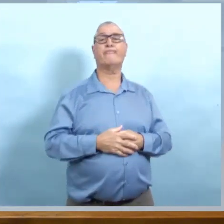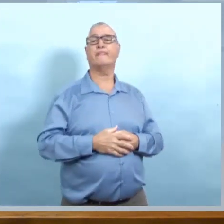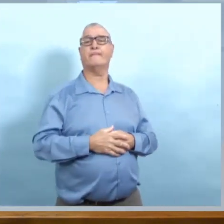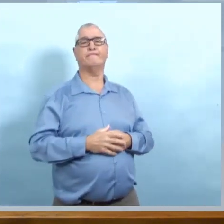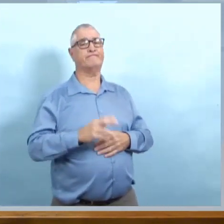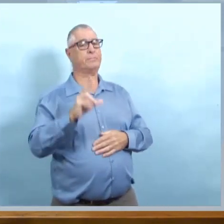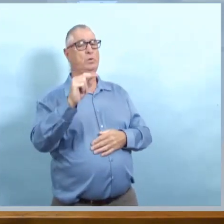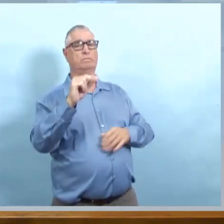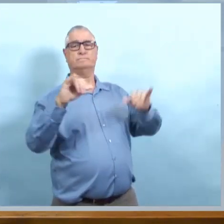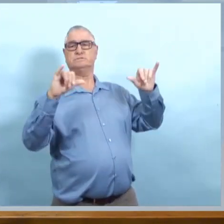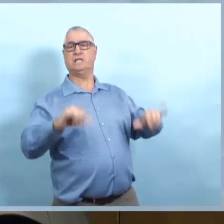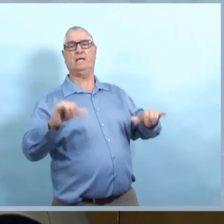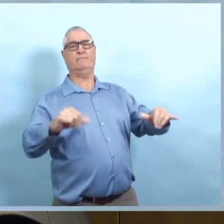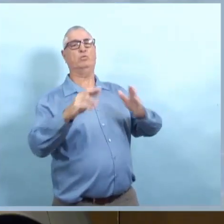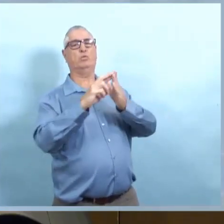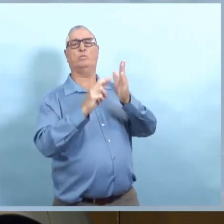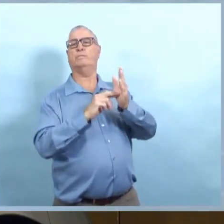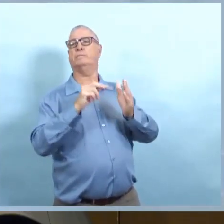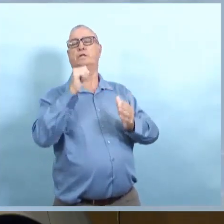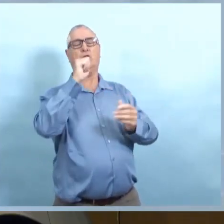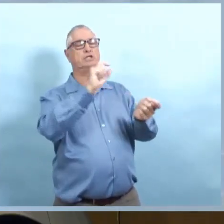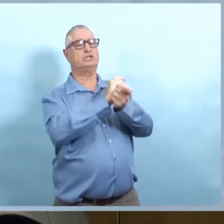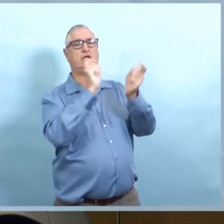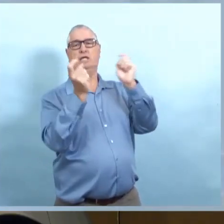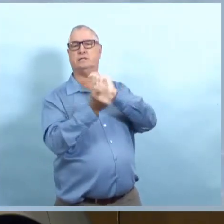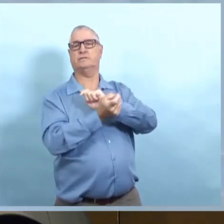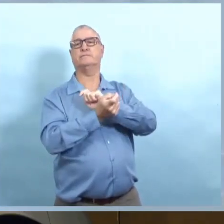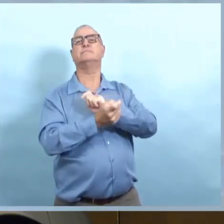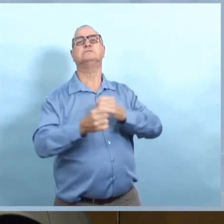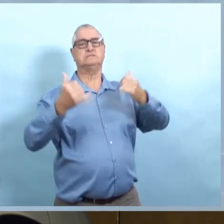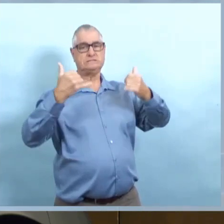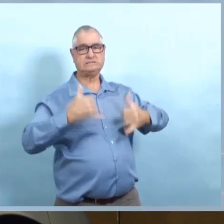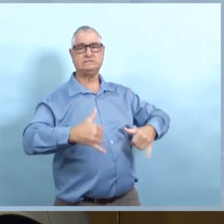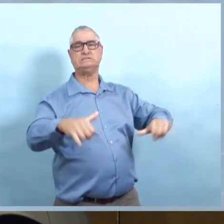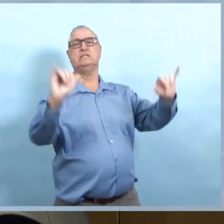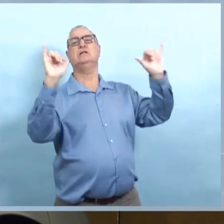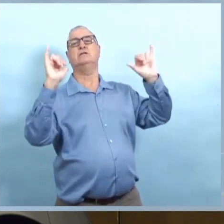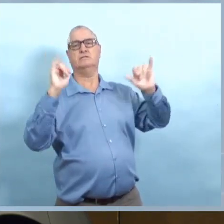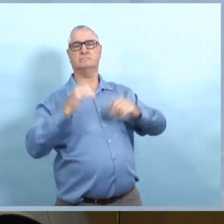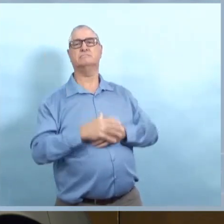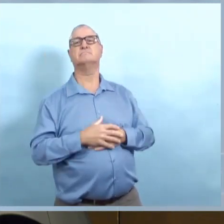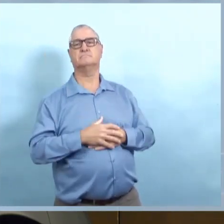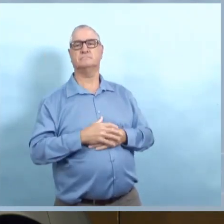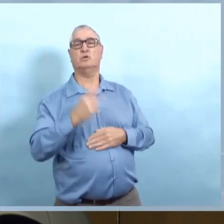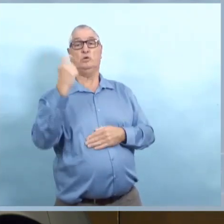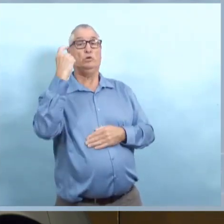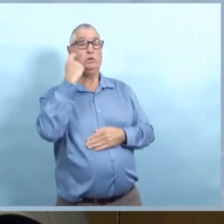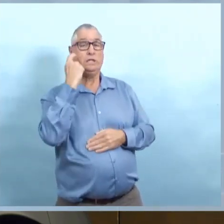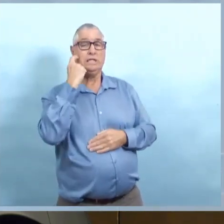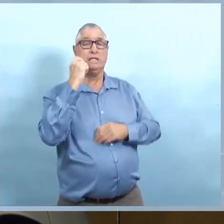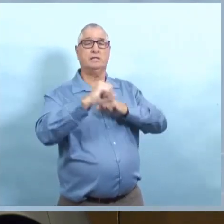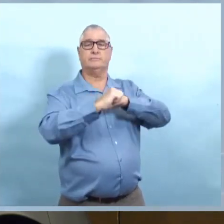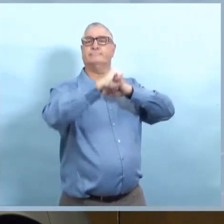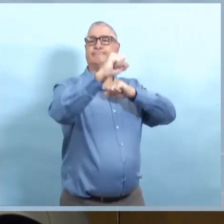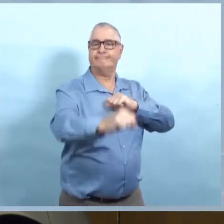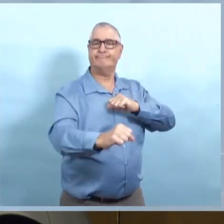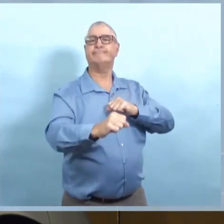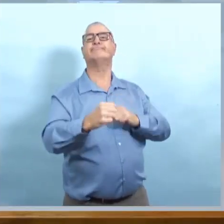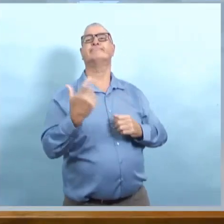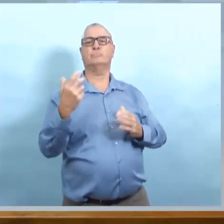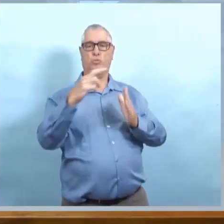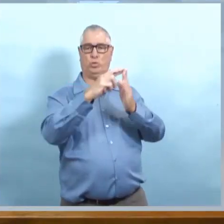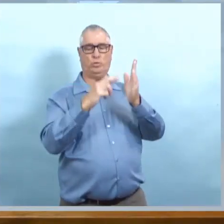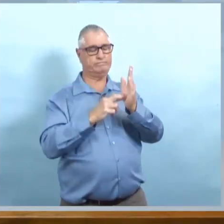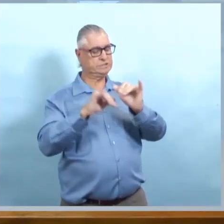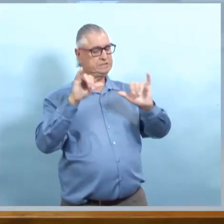entendons parler de gens qui peuvent avoir des cas de travail supplémentaires à Bethesda. Il n a eu aucun changement dans les